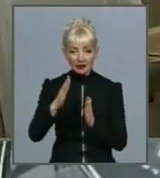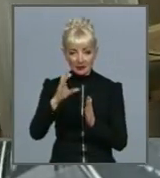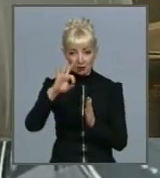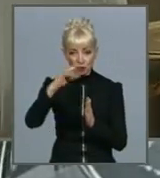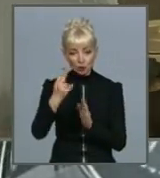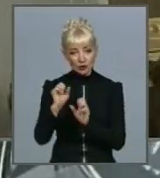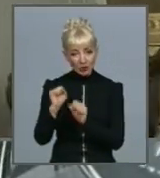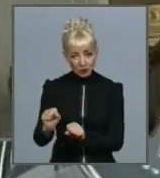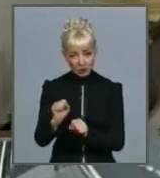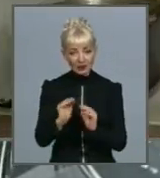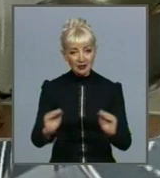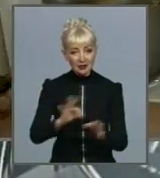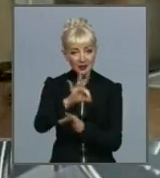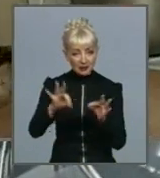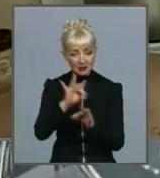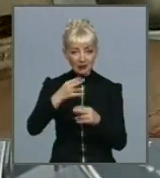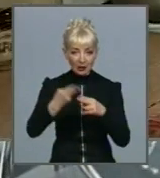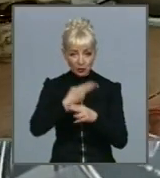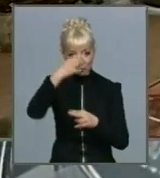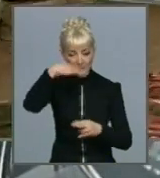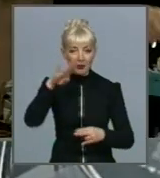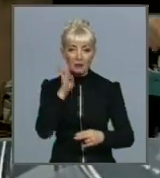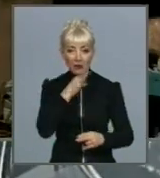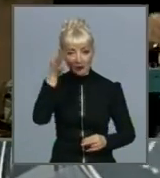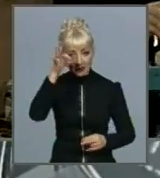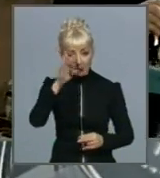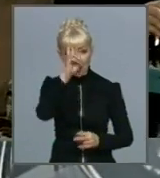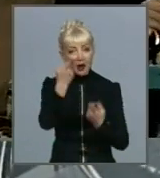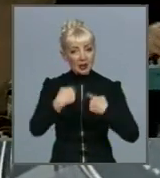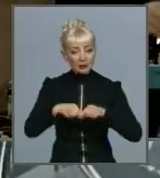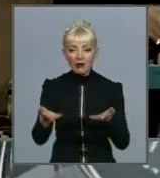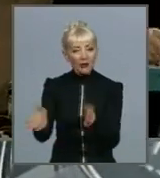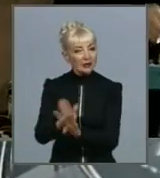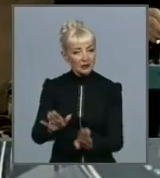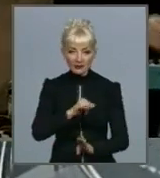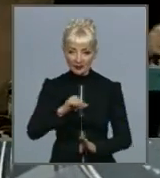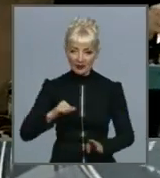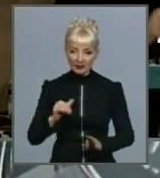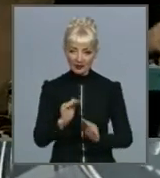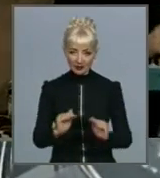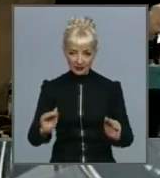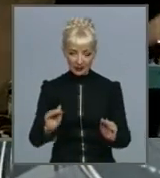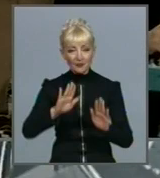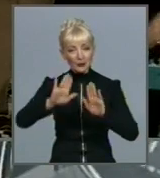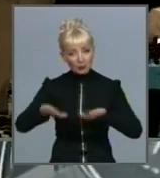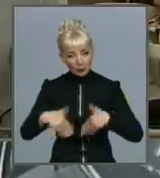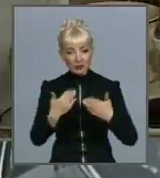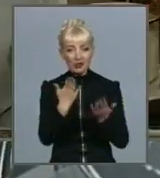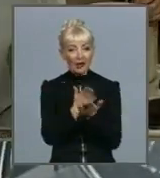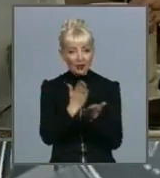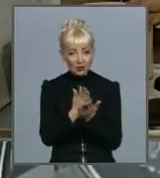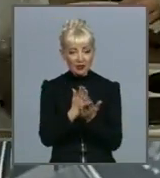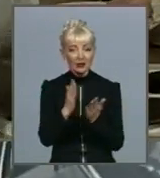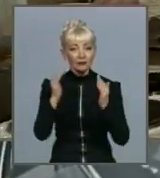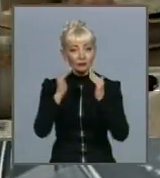Держава не залишить сам на сам таких дітей після прибування у патронатній родині чи будинку сімейного типу. Закон гарантує